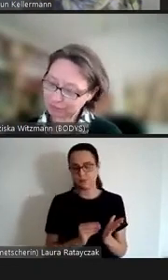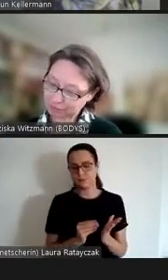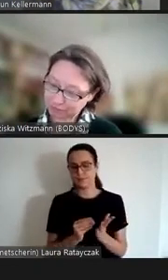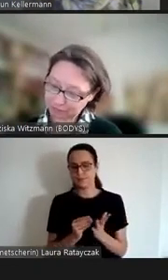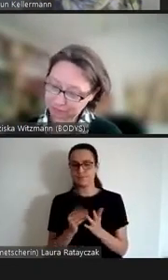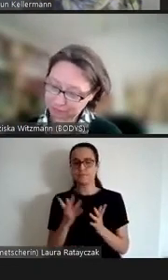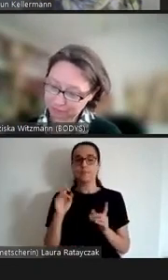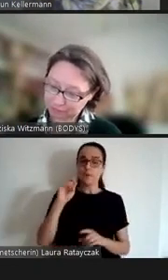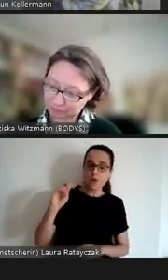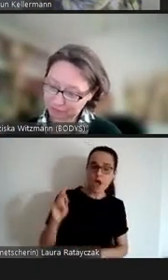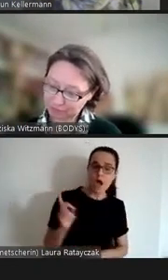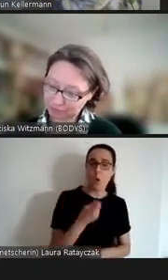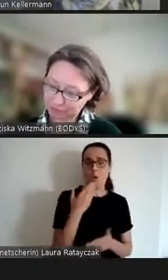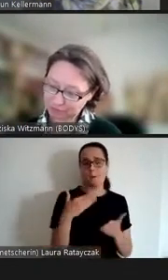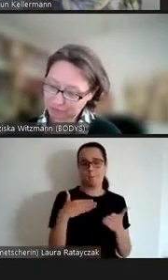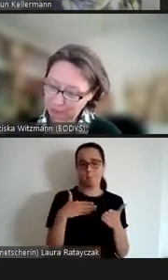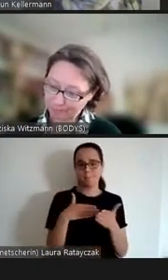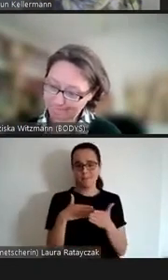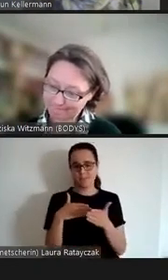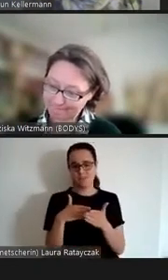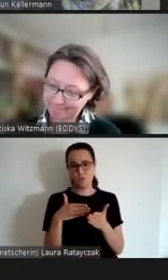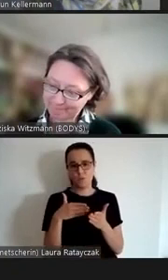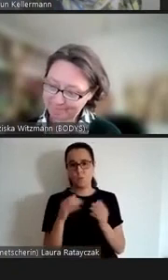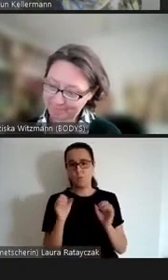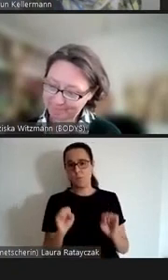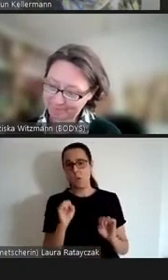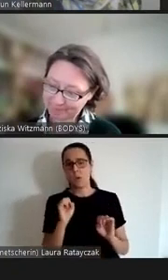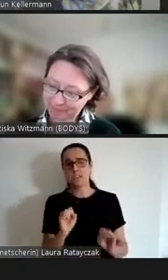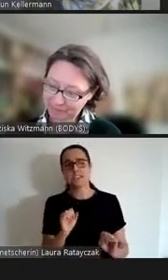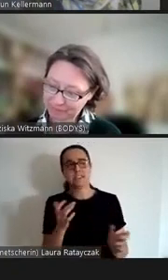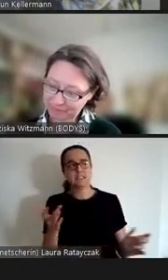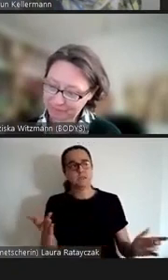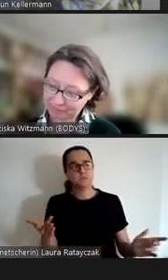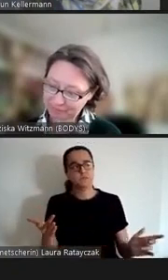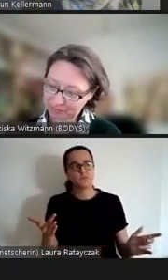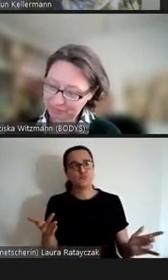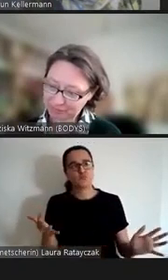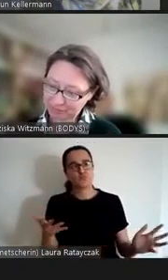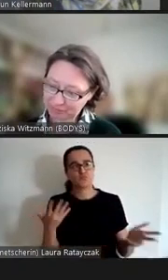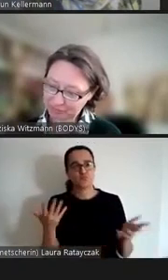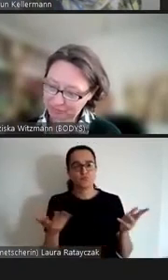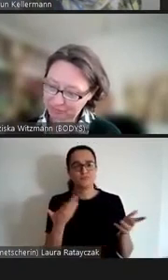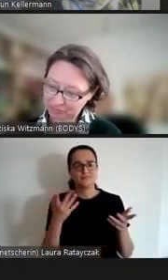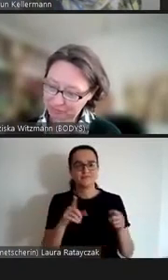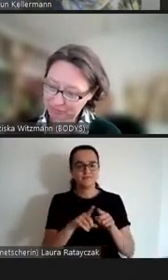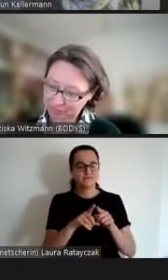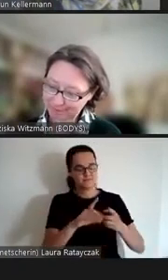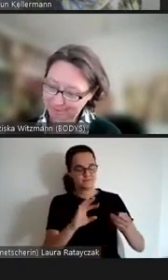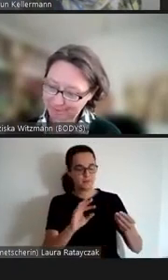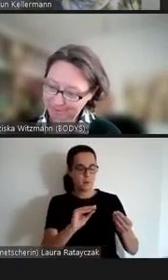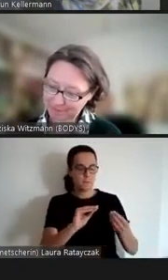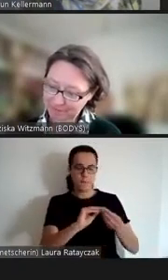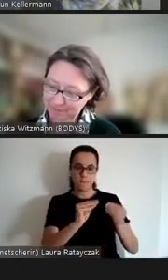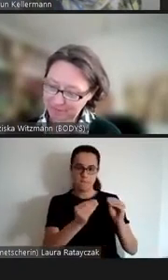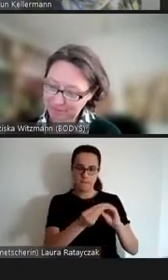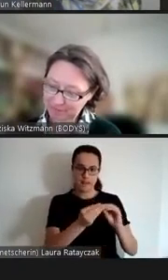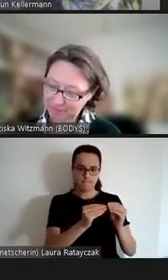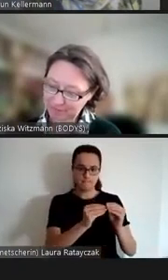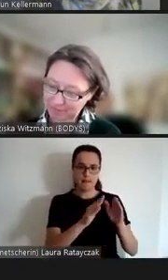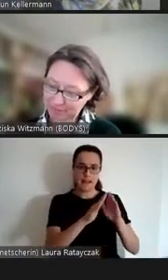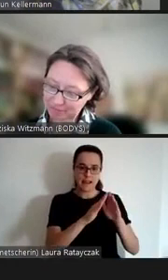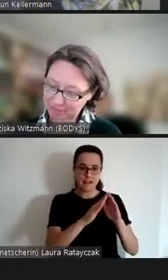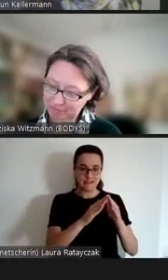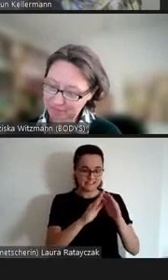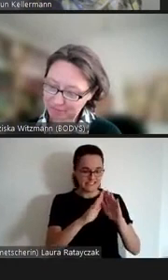Behinderung kann aber auch dazu dienen Probleme literarisch zu